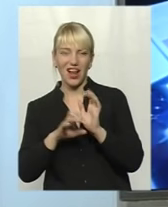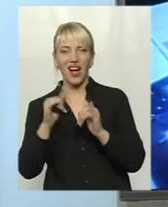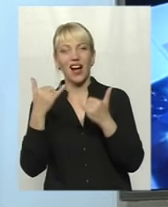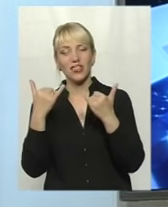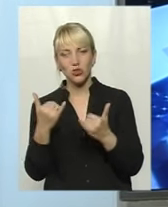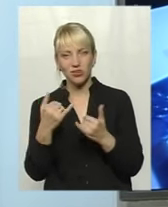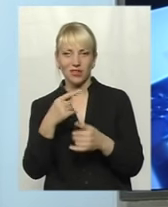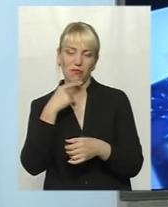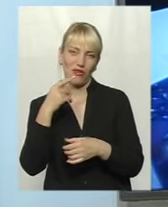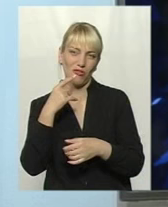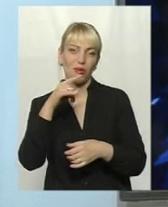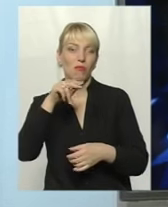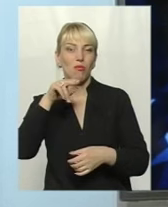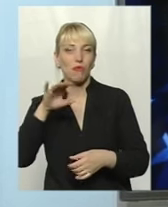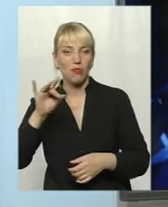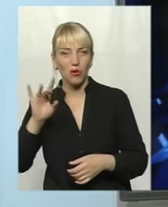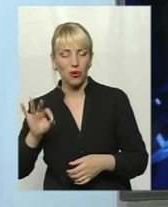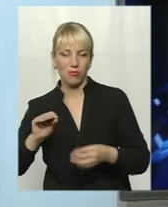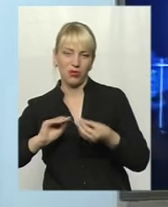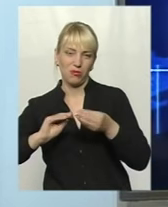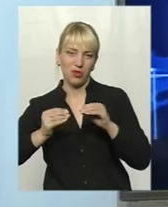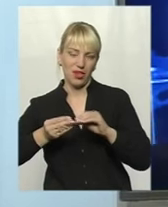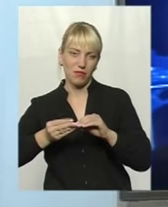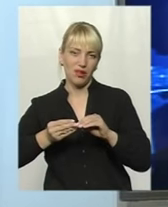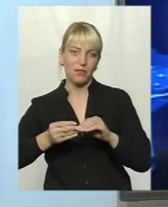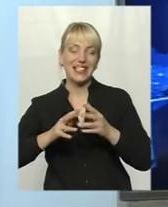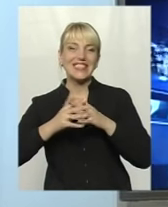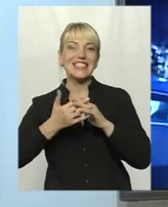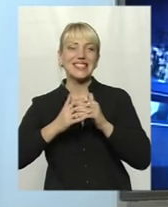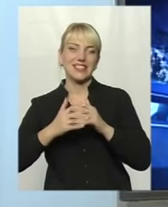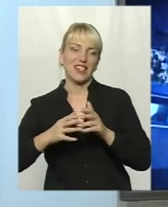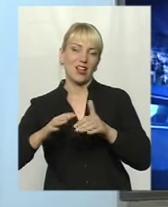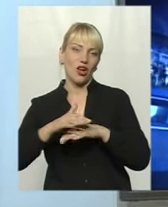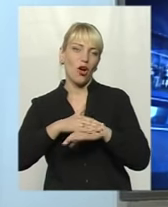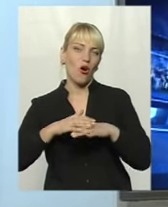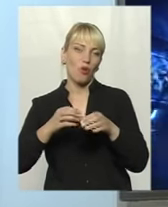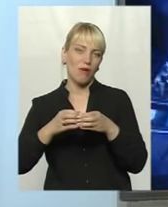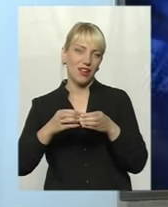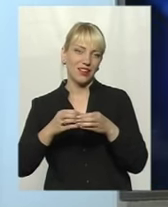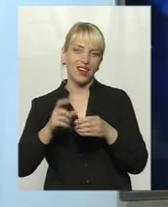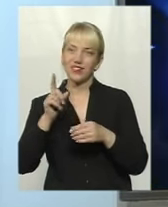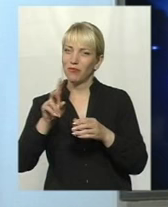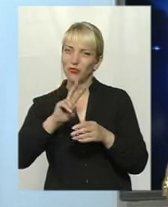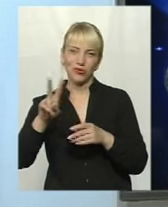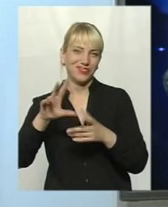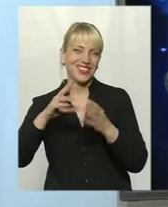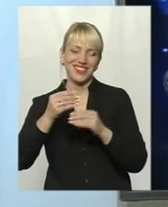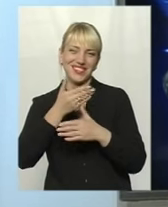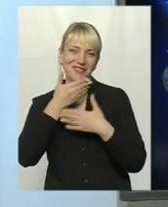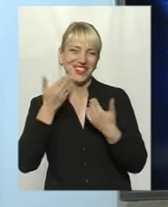сьогодні говоримо про проблеми безпосередньо в сільських громадах. Туди тралейбуси взагалі не доїжджають.